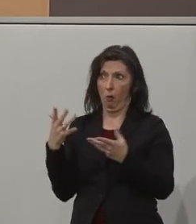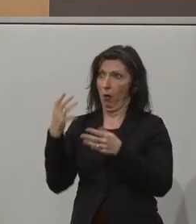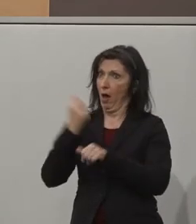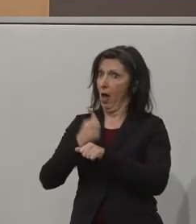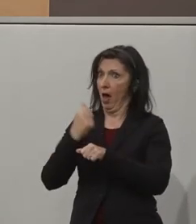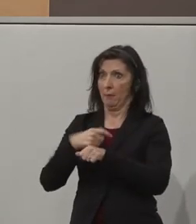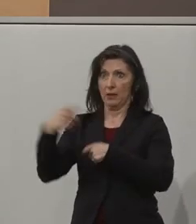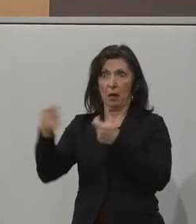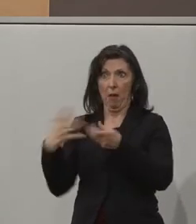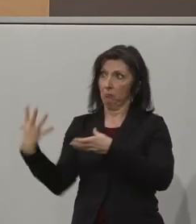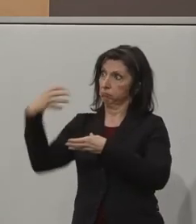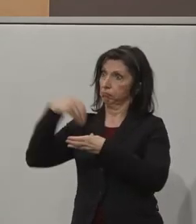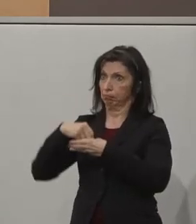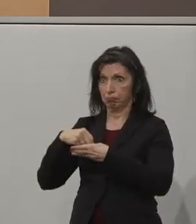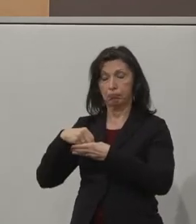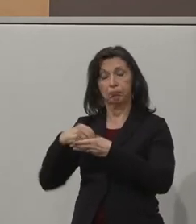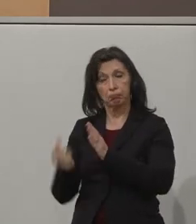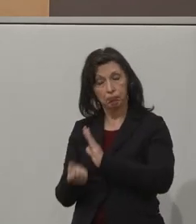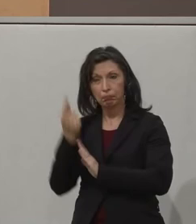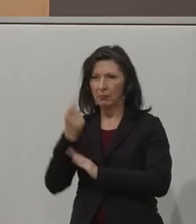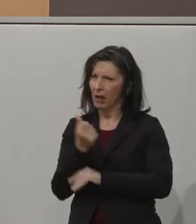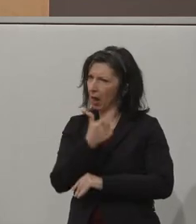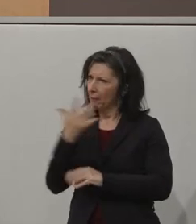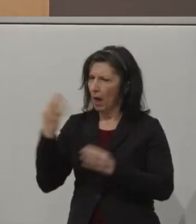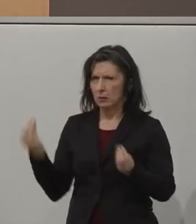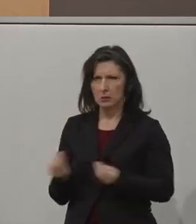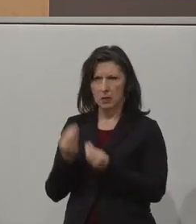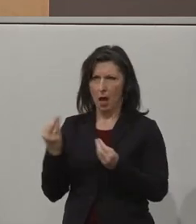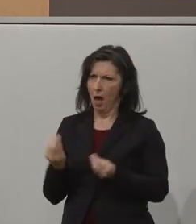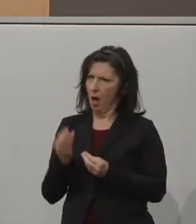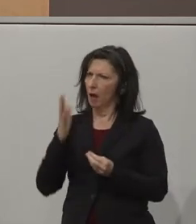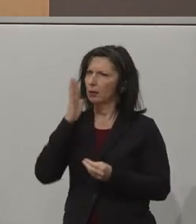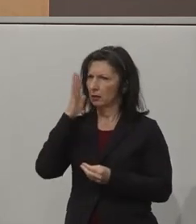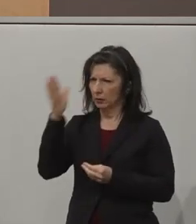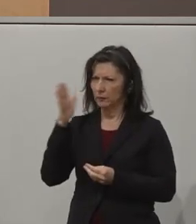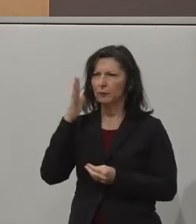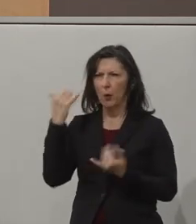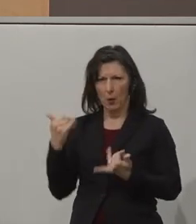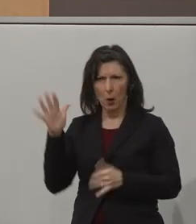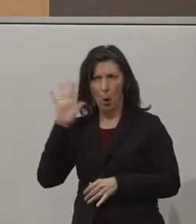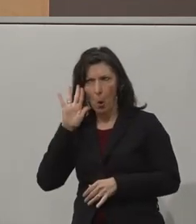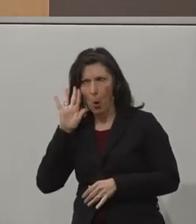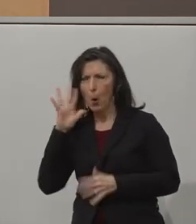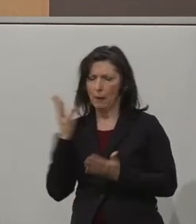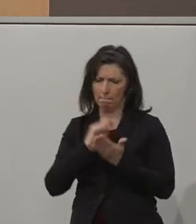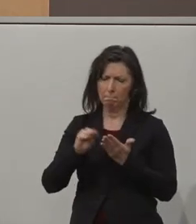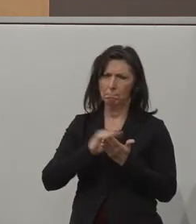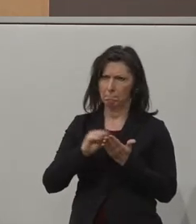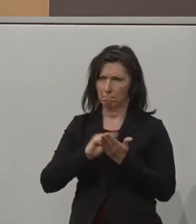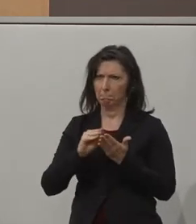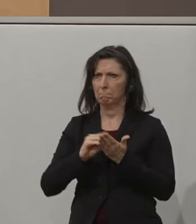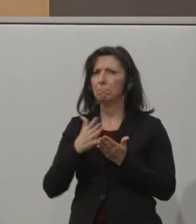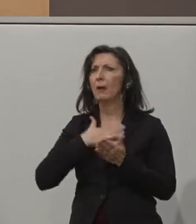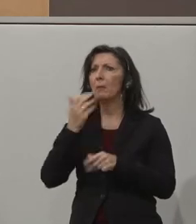integrieren. Ich werde mir einige Dinge wieder mitnehmen in meine Arbeit und freue mich auf weitere